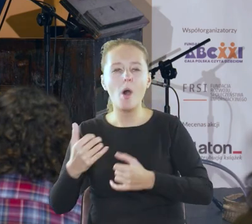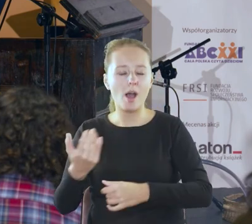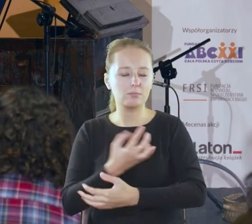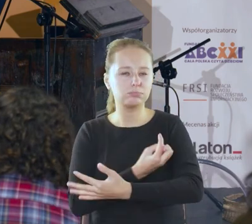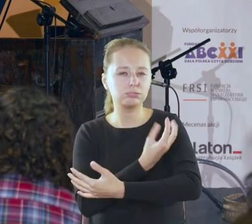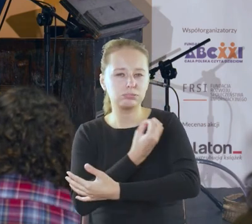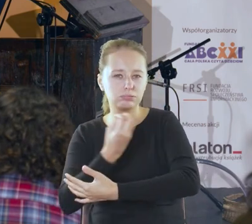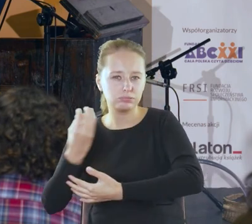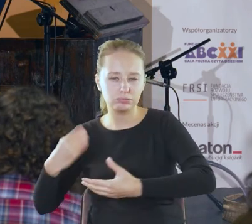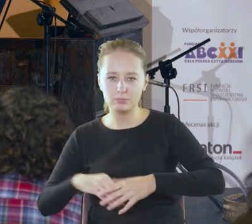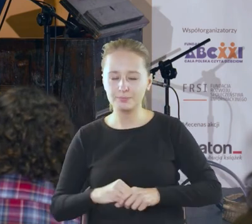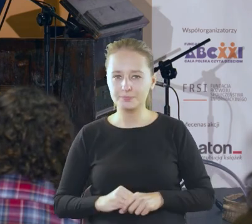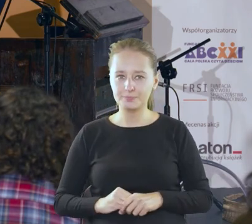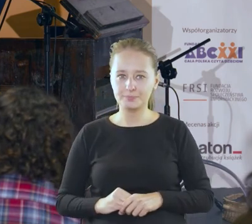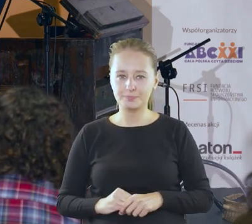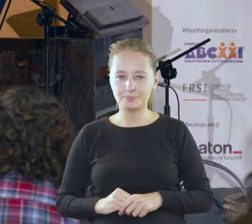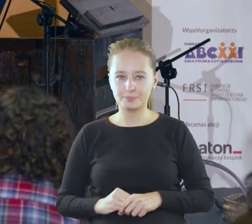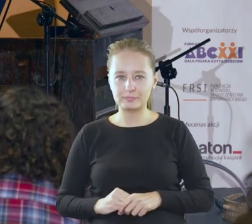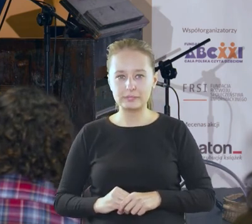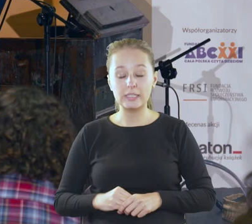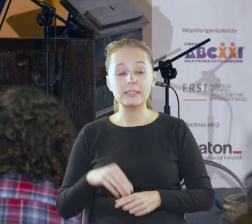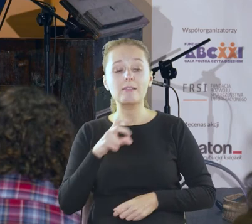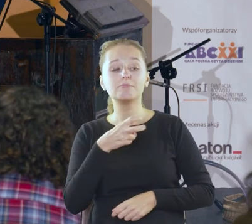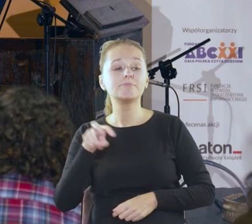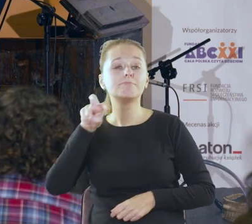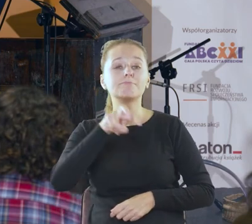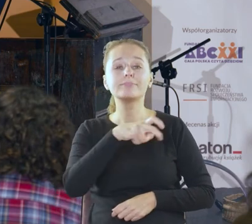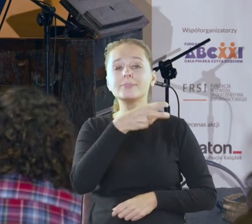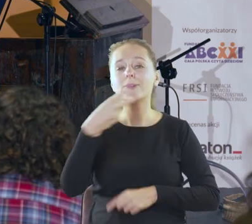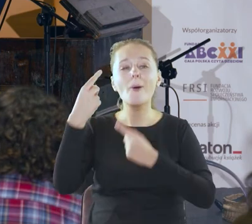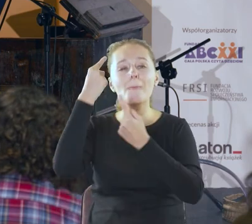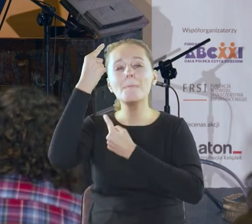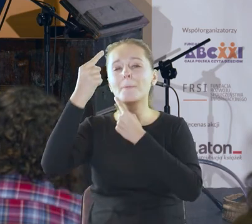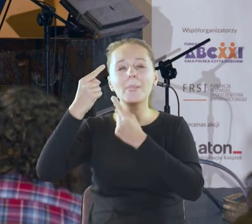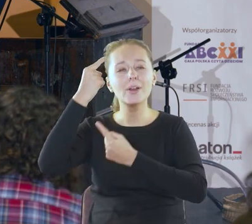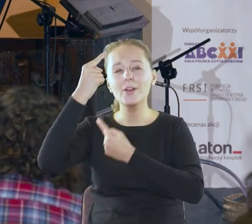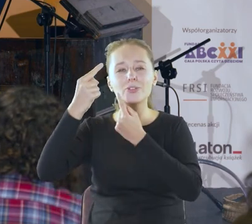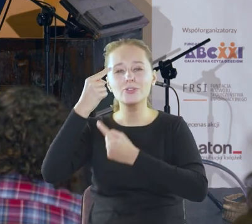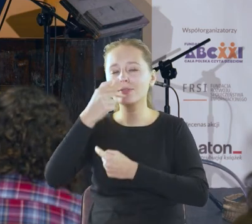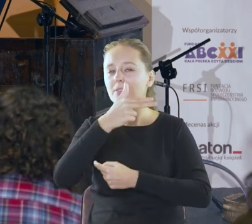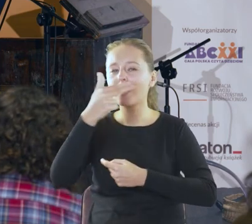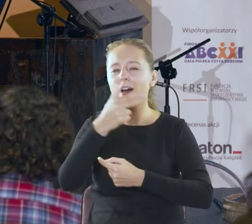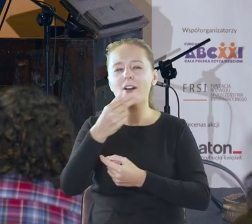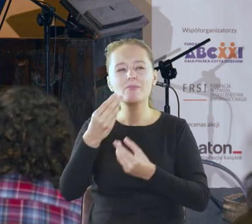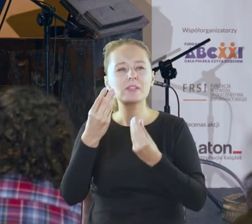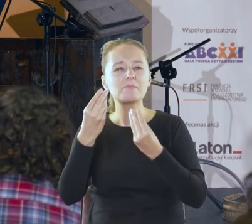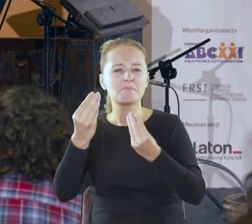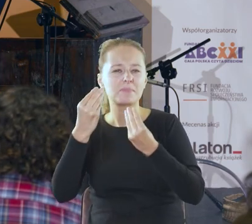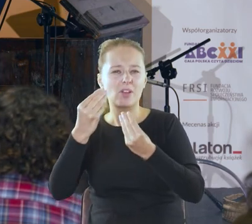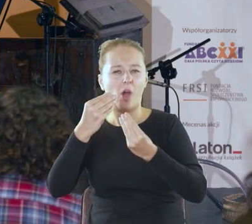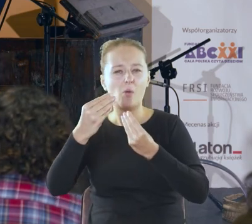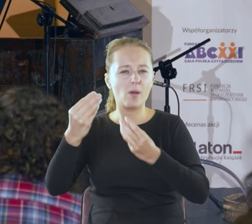i myśli idąc tak tanecznie o wielkich mocarzach tego świata